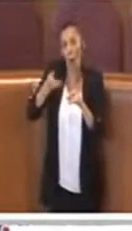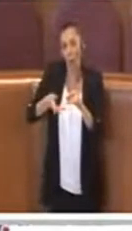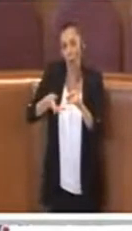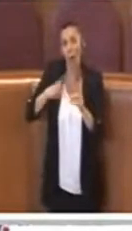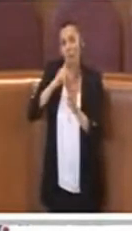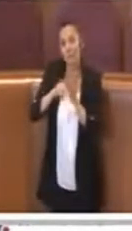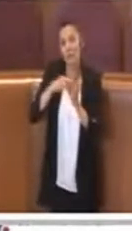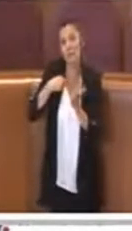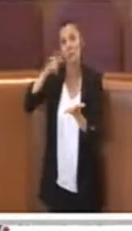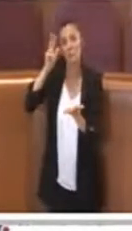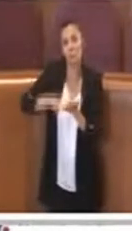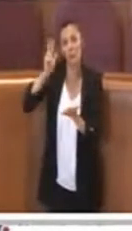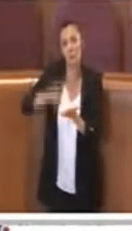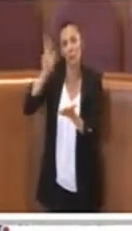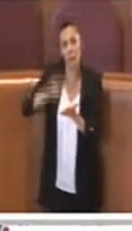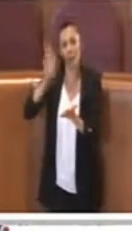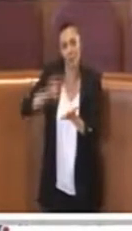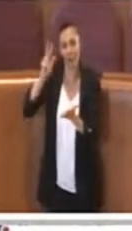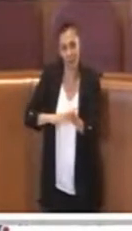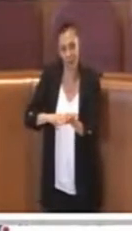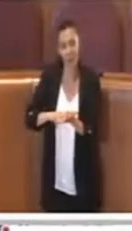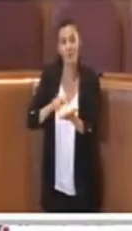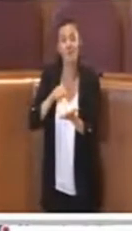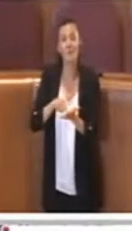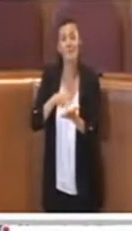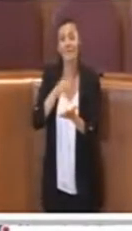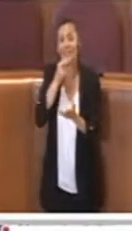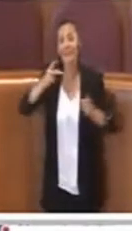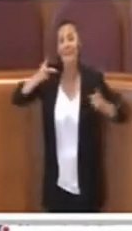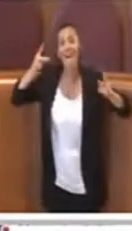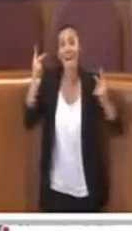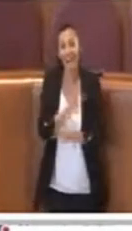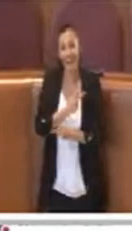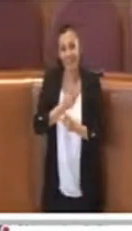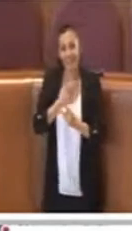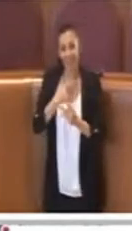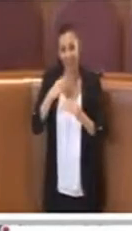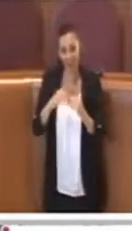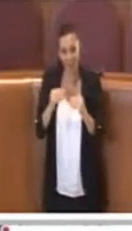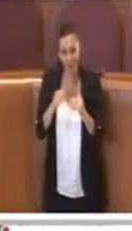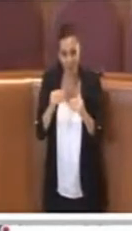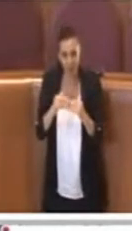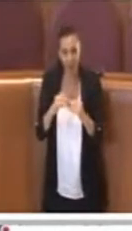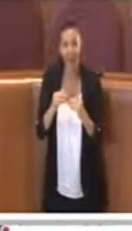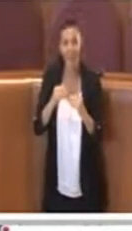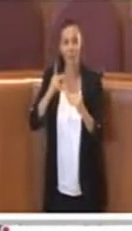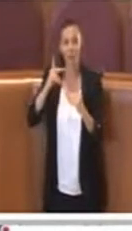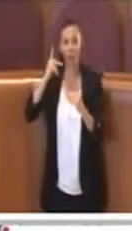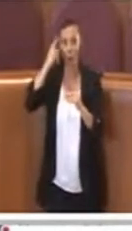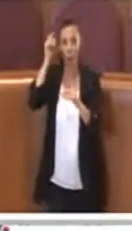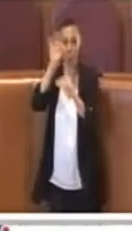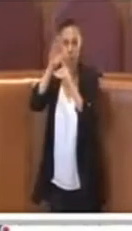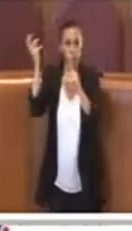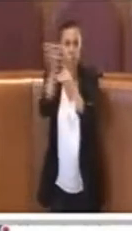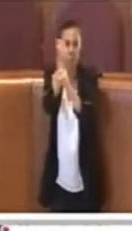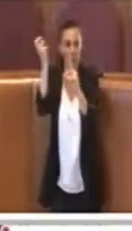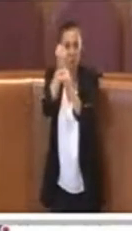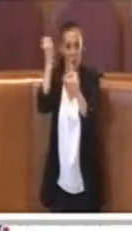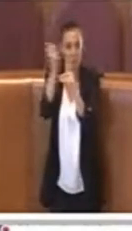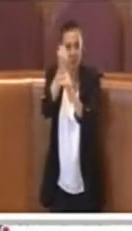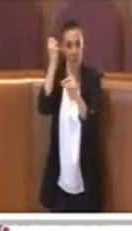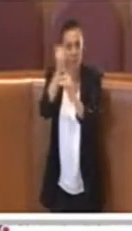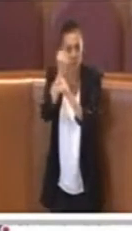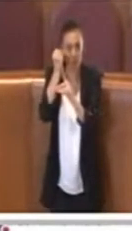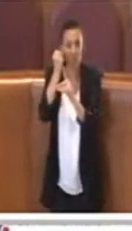testimonianza che in realtà quello che è stato fatto e ottenuto in questi anni sono